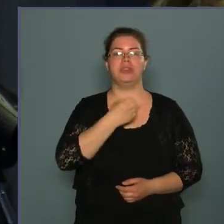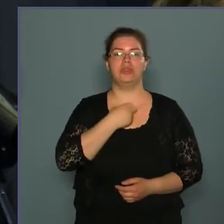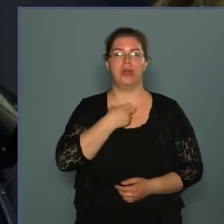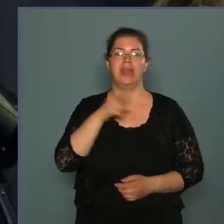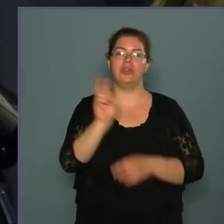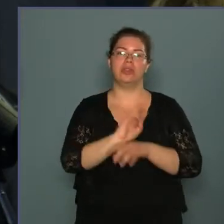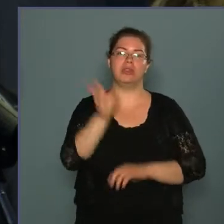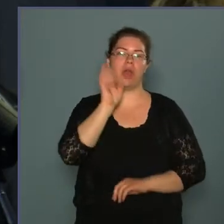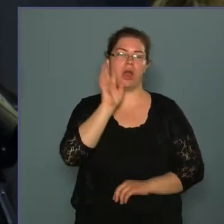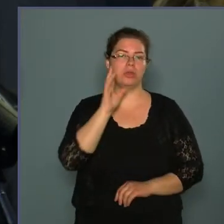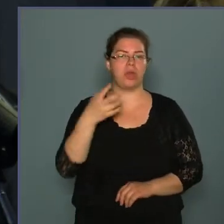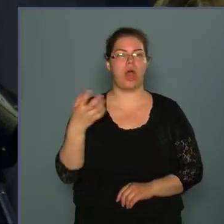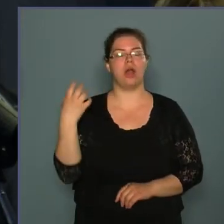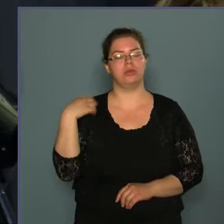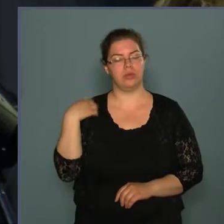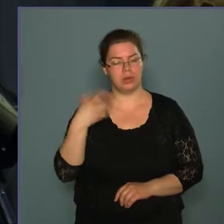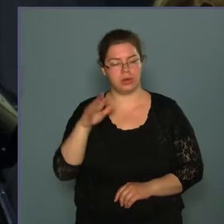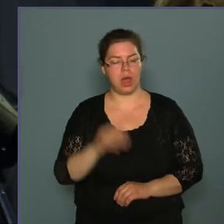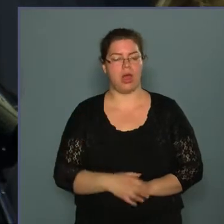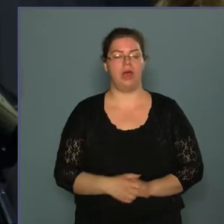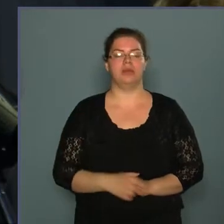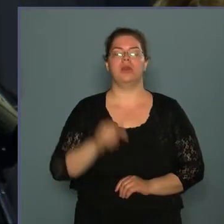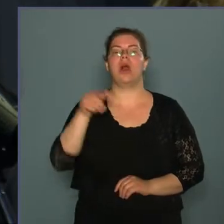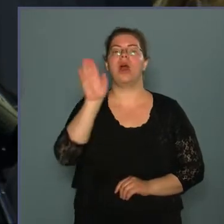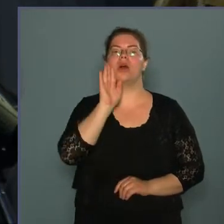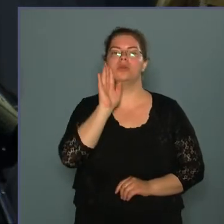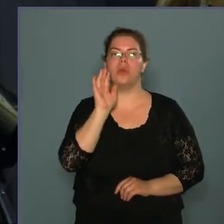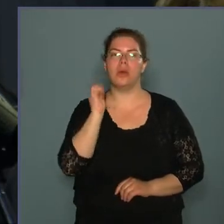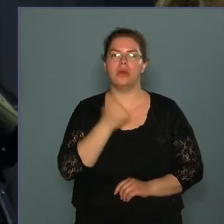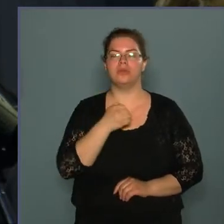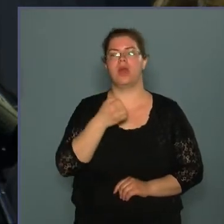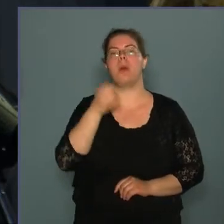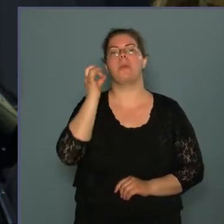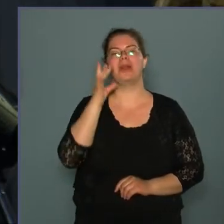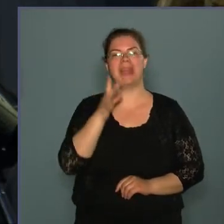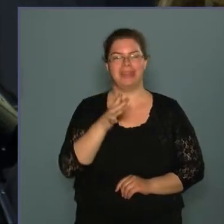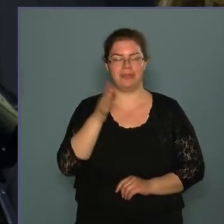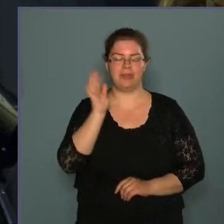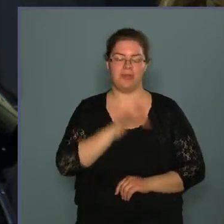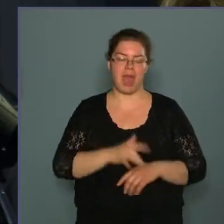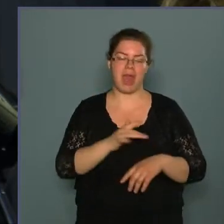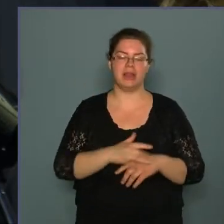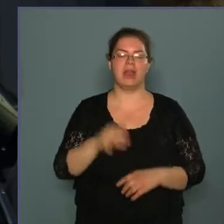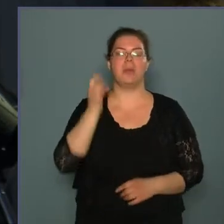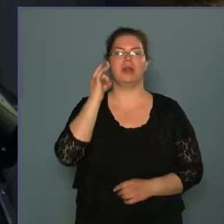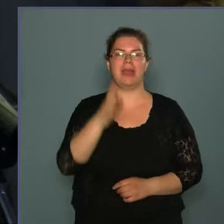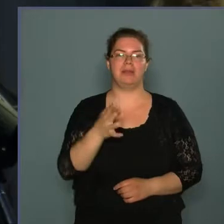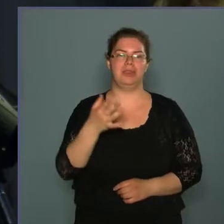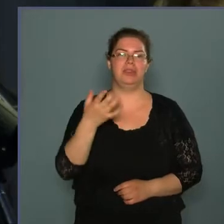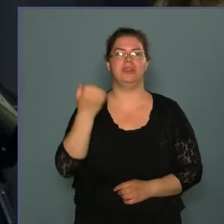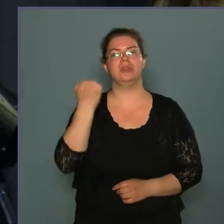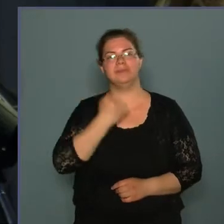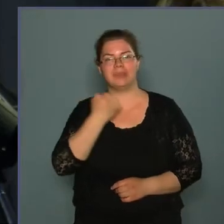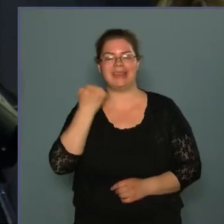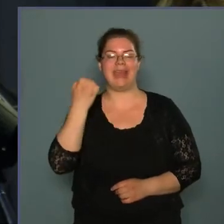Őrnagyok, Bocsánci Artól Adolf, Bogdán Kifi Ferenc, Bogdánovics Virgil, Dániel